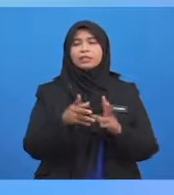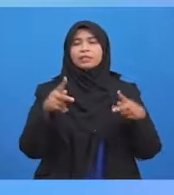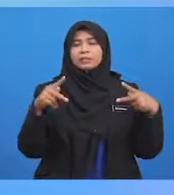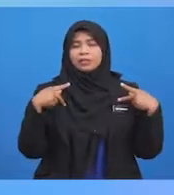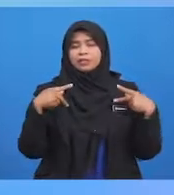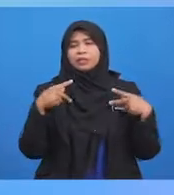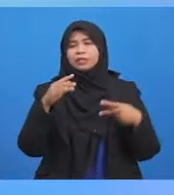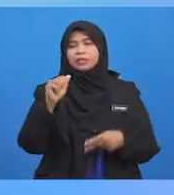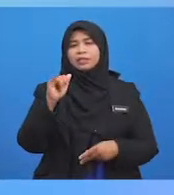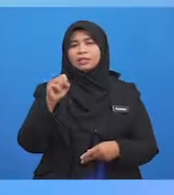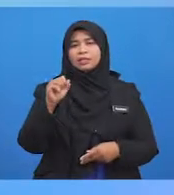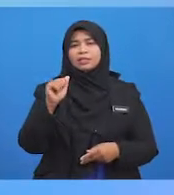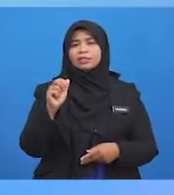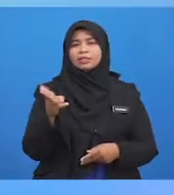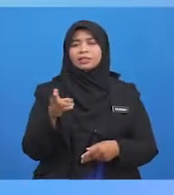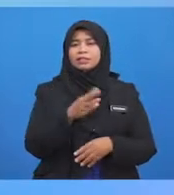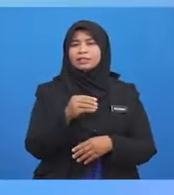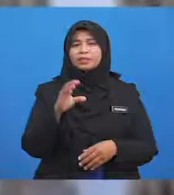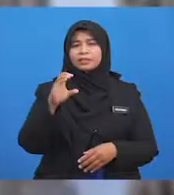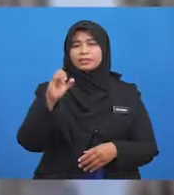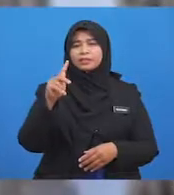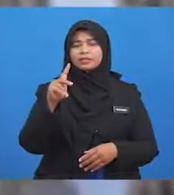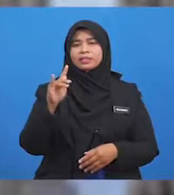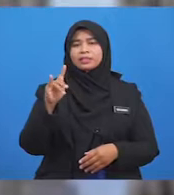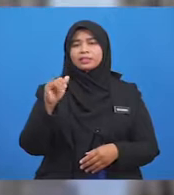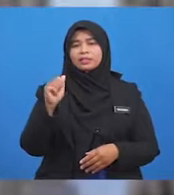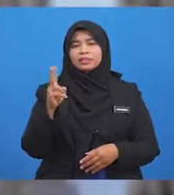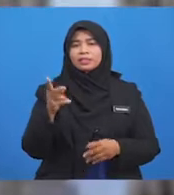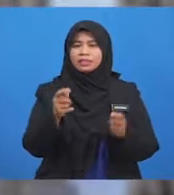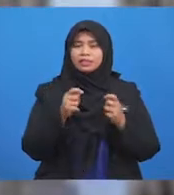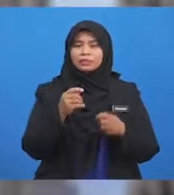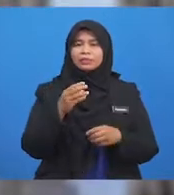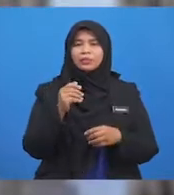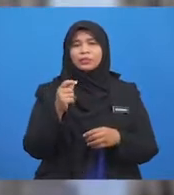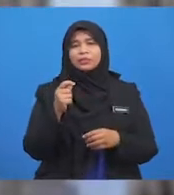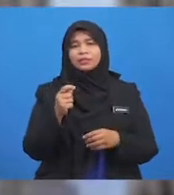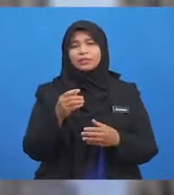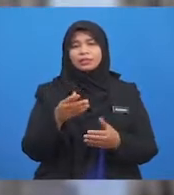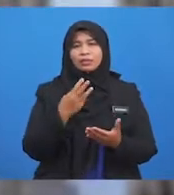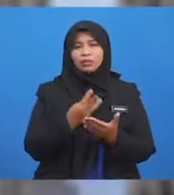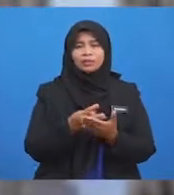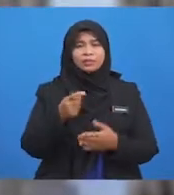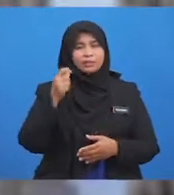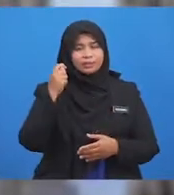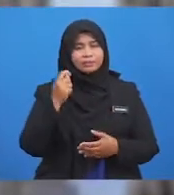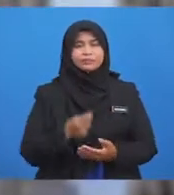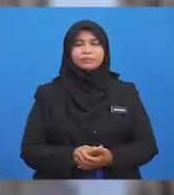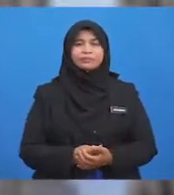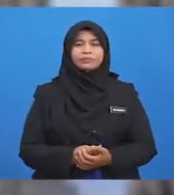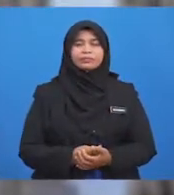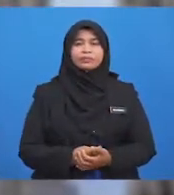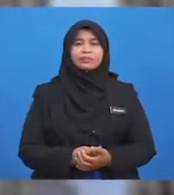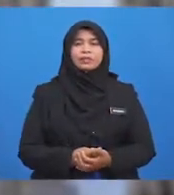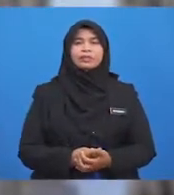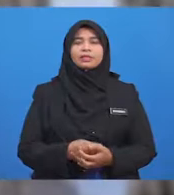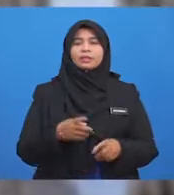menerima 5 ringgit tadi Bila berlaku jual beli seperti di atas Sama seperti yang kita